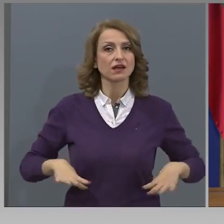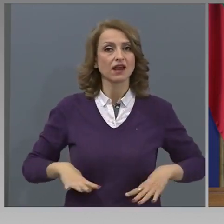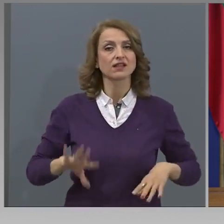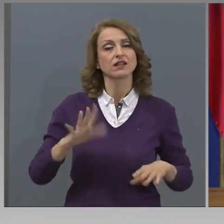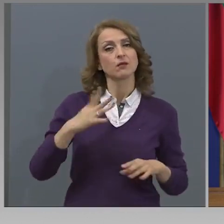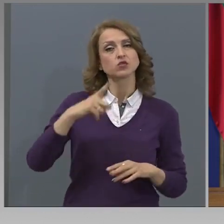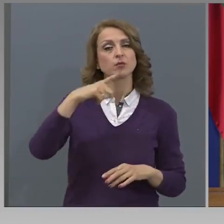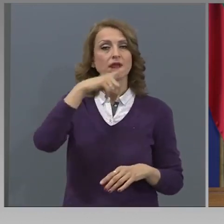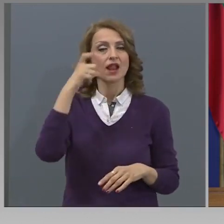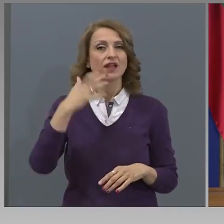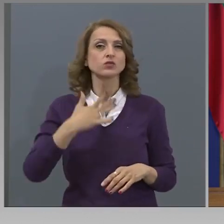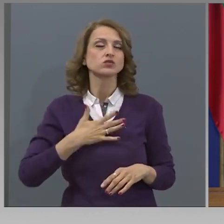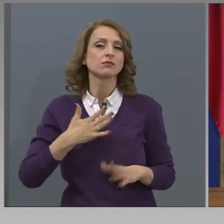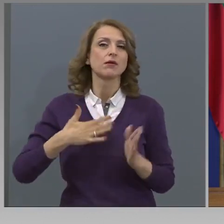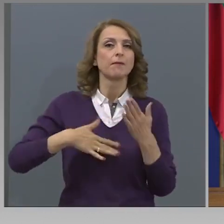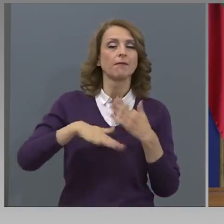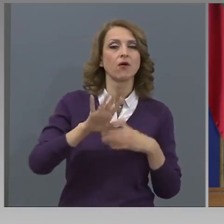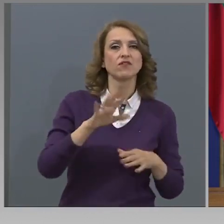лятото.